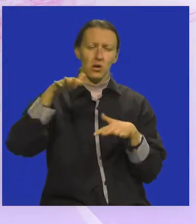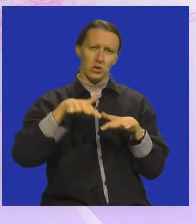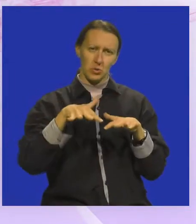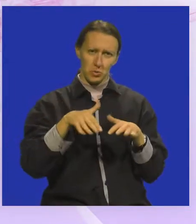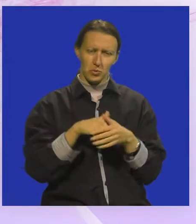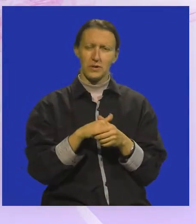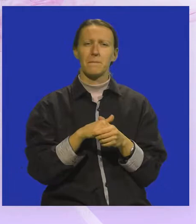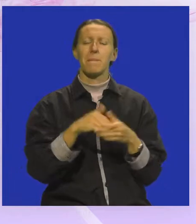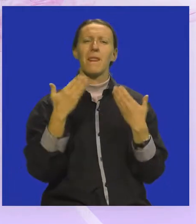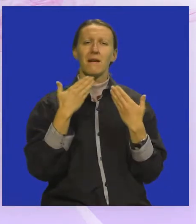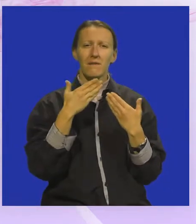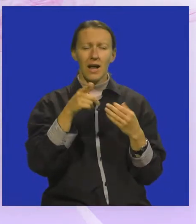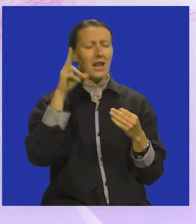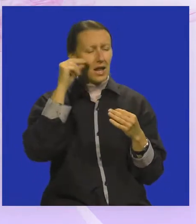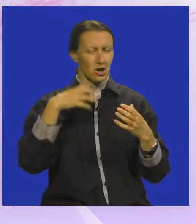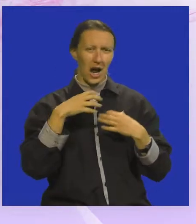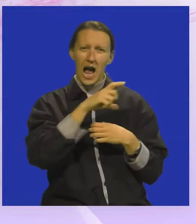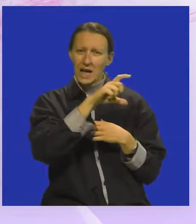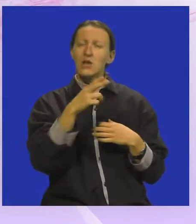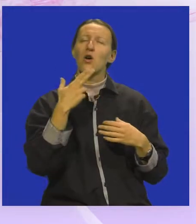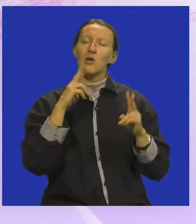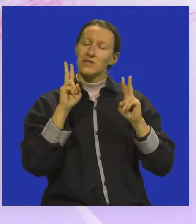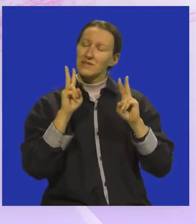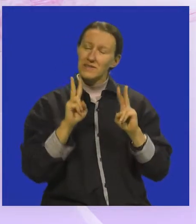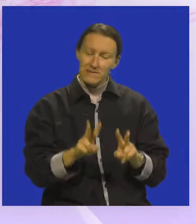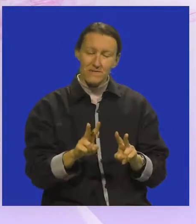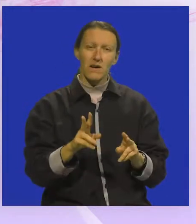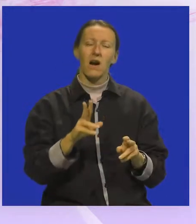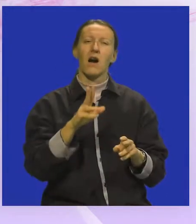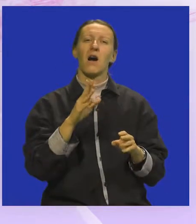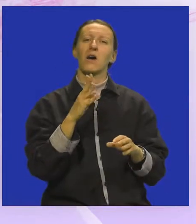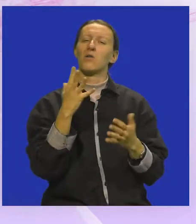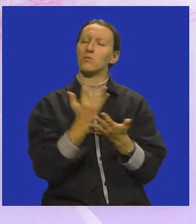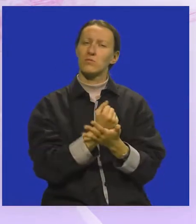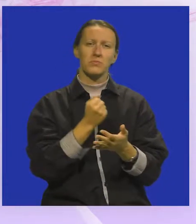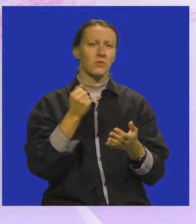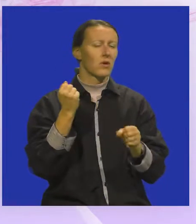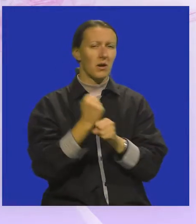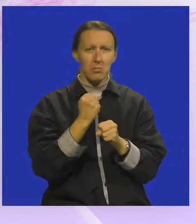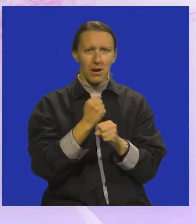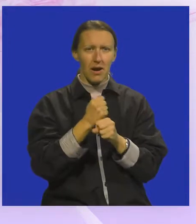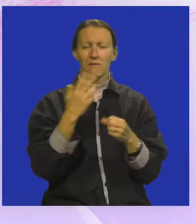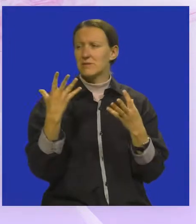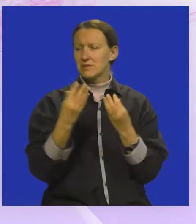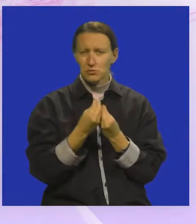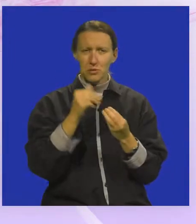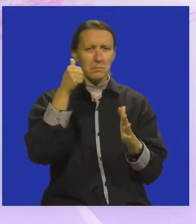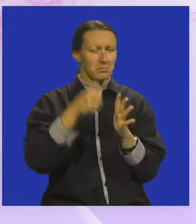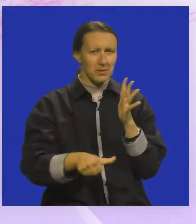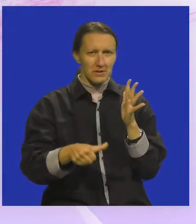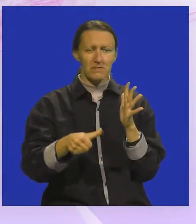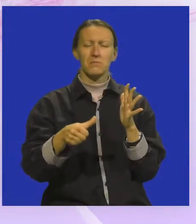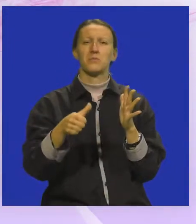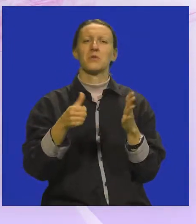ljudi. Hvala Teatru Naranča koji je zaista se bacio u vatru skupa s nama, naime po prvi puta